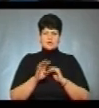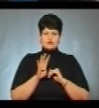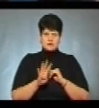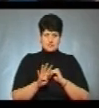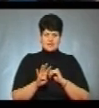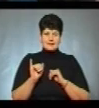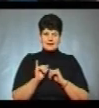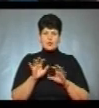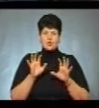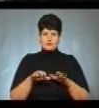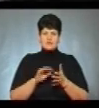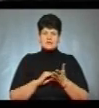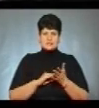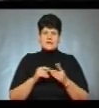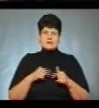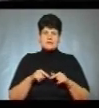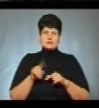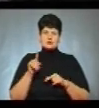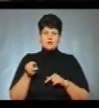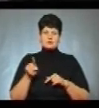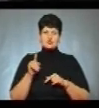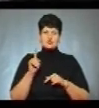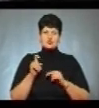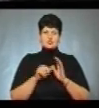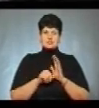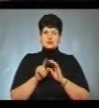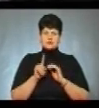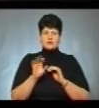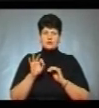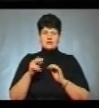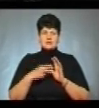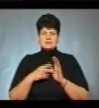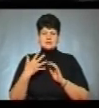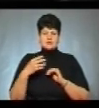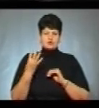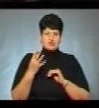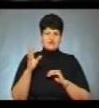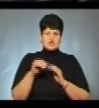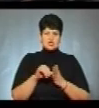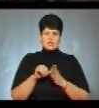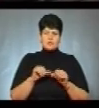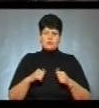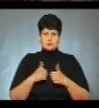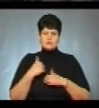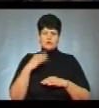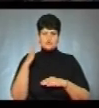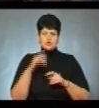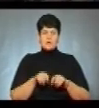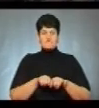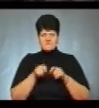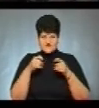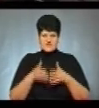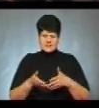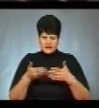та голова і секретар дільниці номер 610-754. Всі члени комісії проголосували за те, щоб відкрити